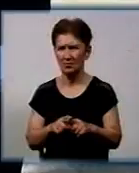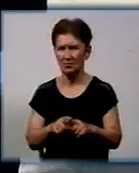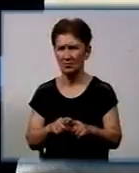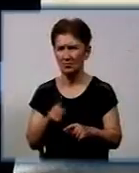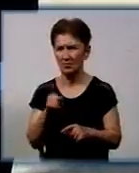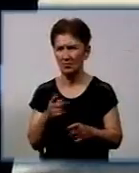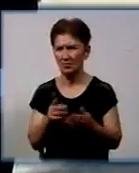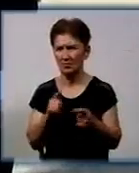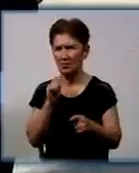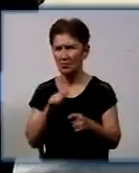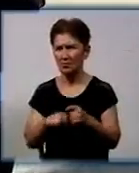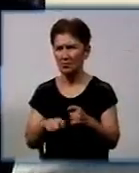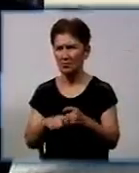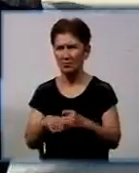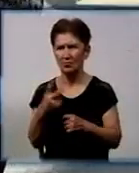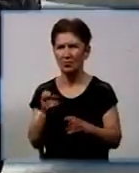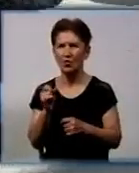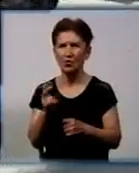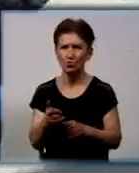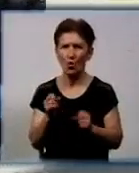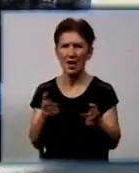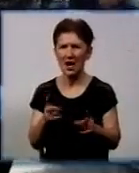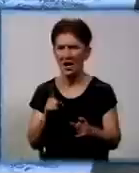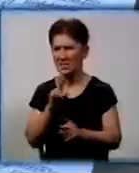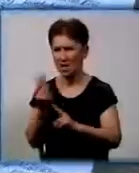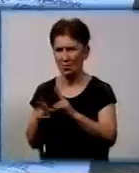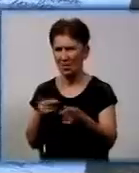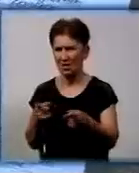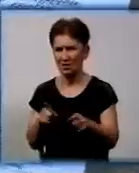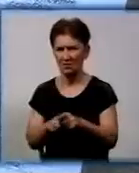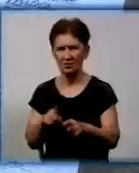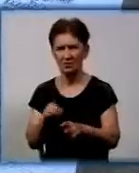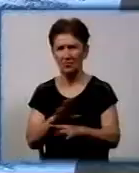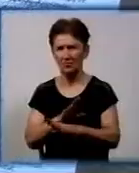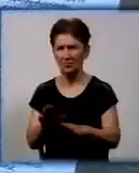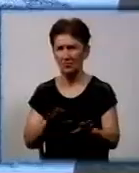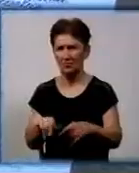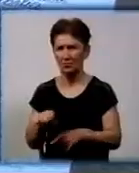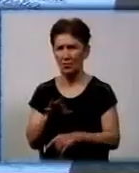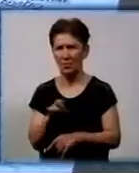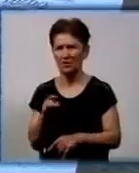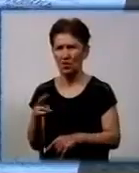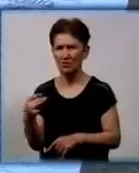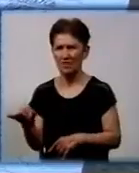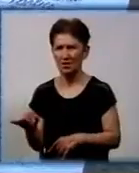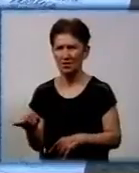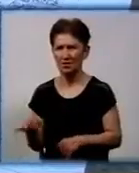і взялися порівнювати хто, як відповідна запитання. Ось так оглядає чернетка творчої роботи Олександри Бесонової.